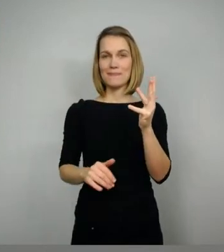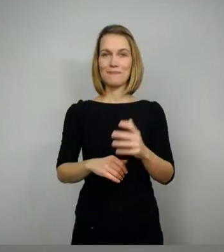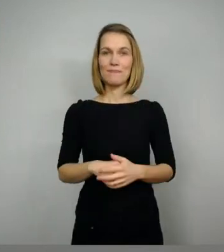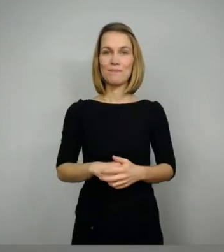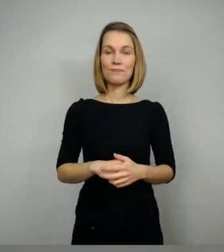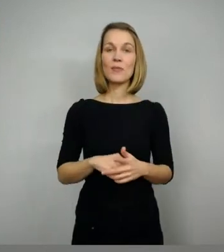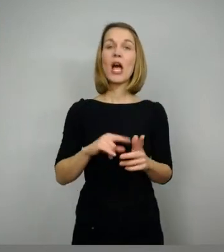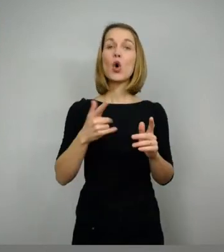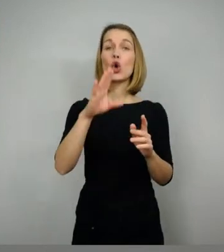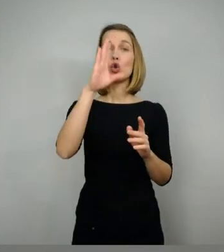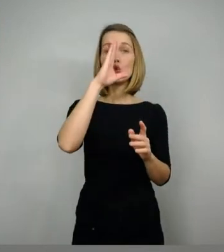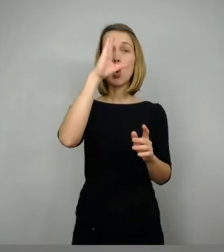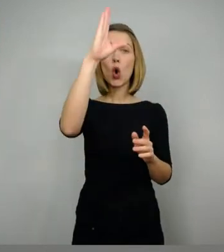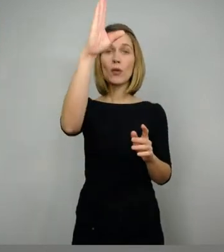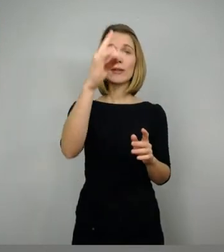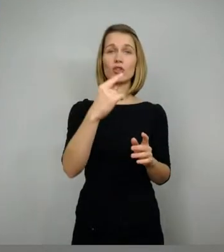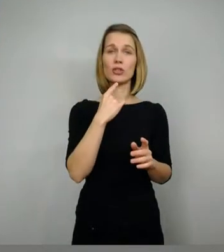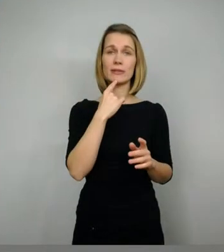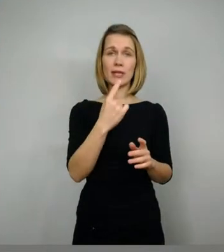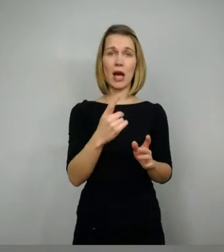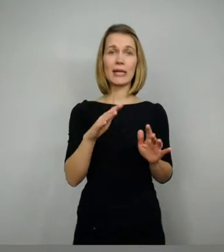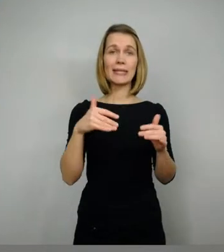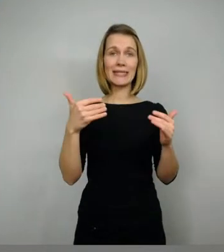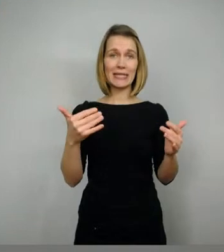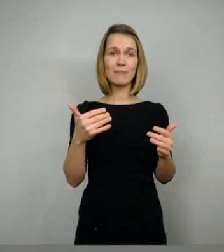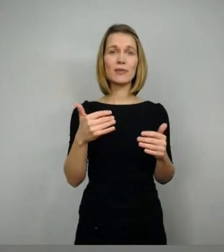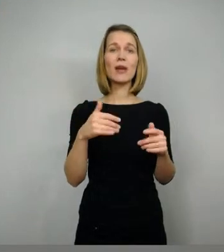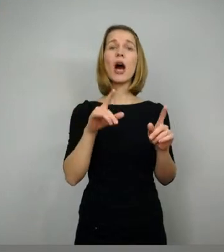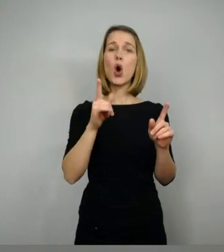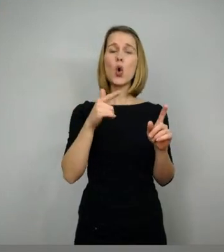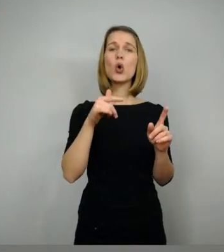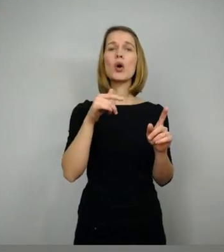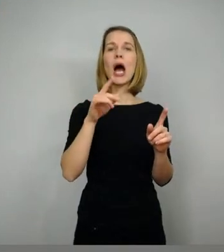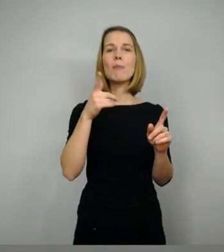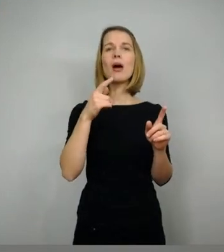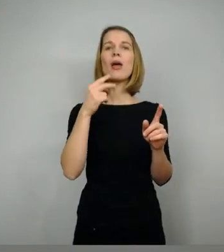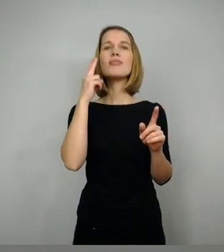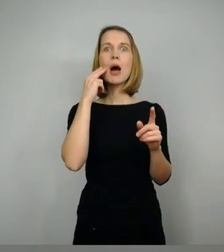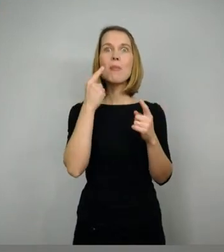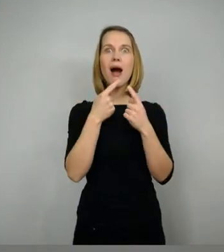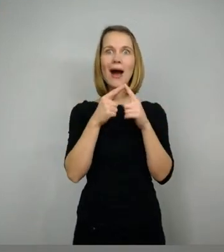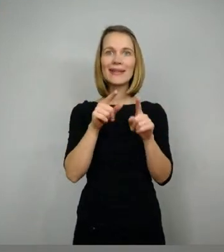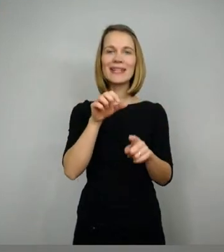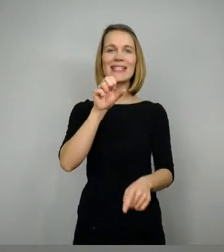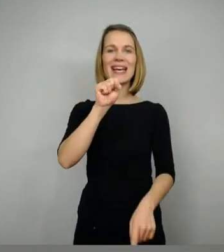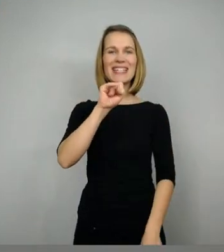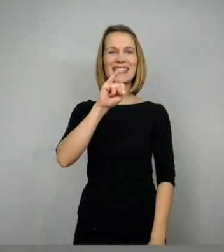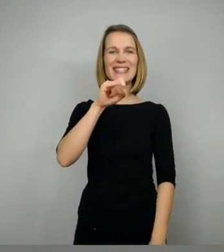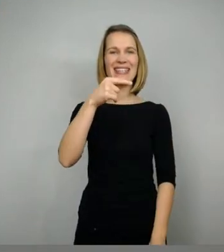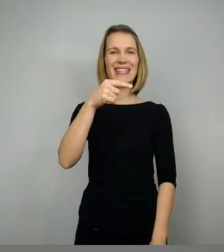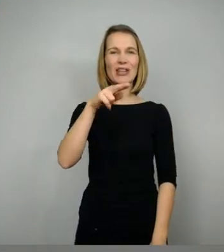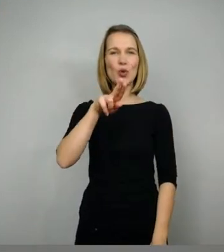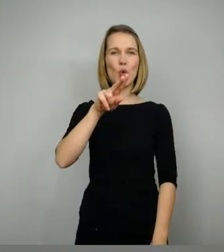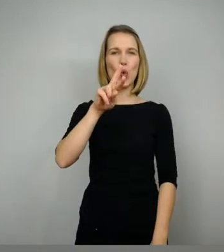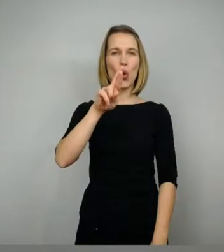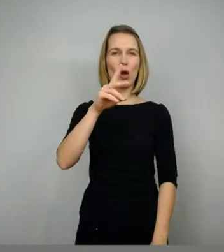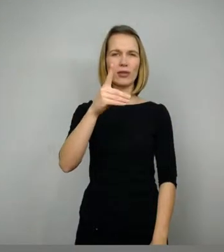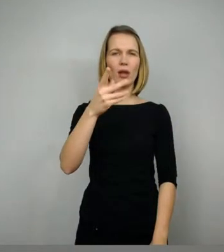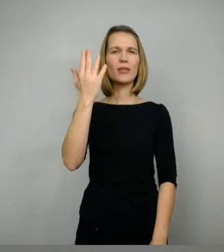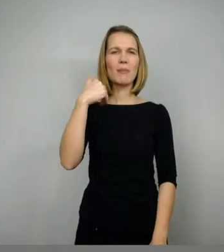vor. Dort heißt er dann Siegurt. Also nordische Sagen heißt ungefähr aus dem Bereich des heutigen Skandinavien.